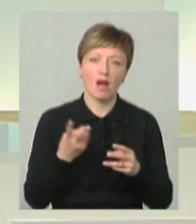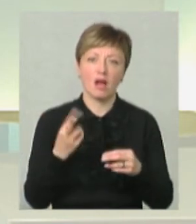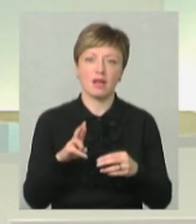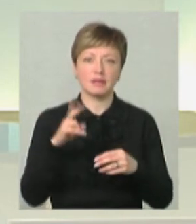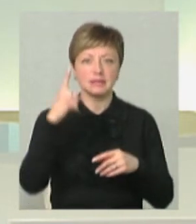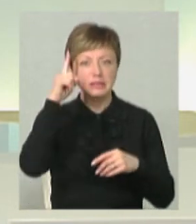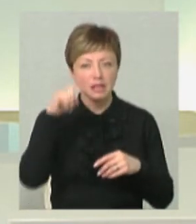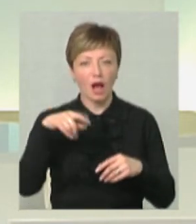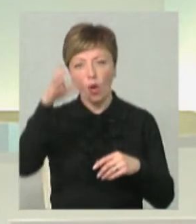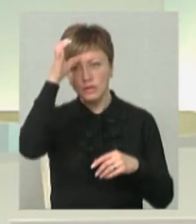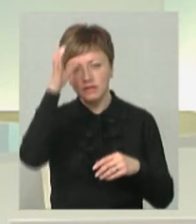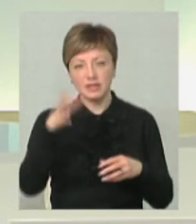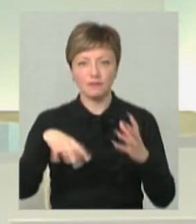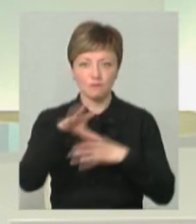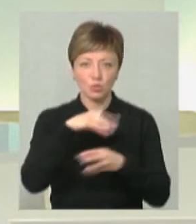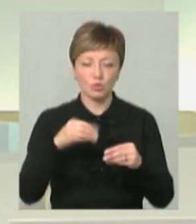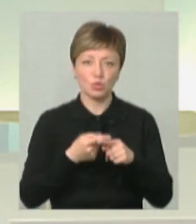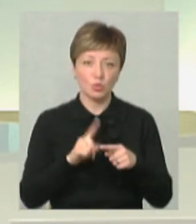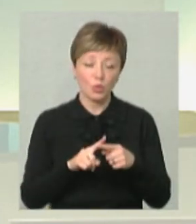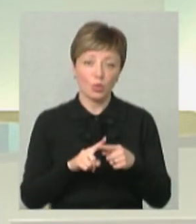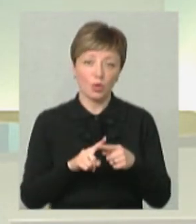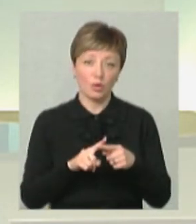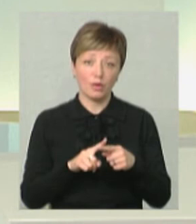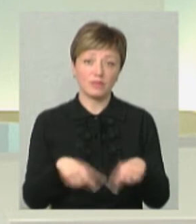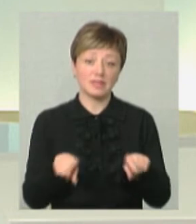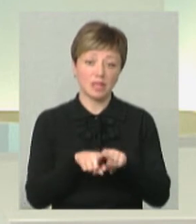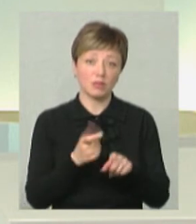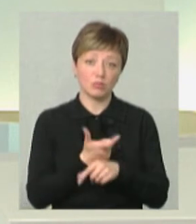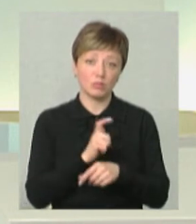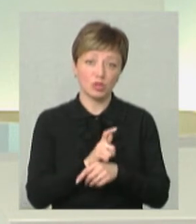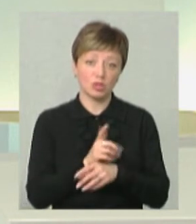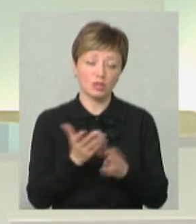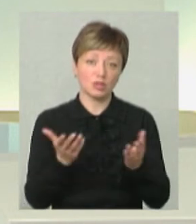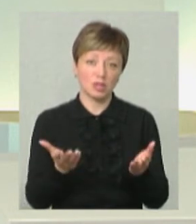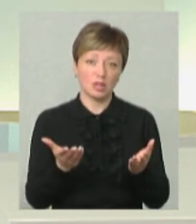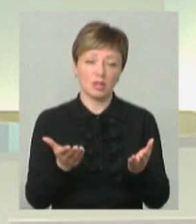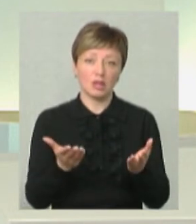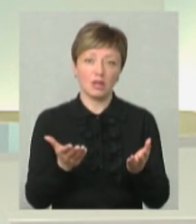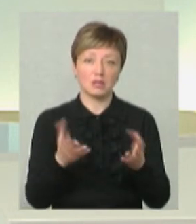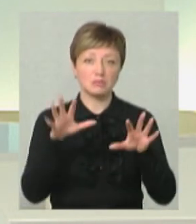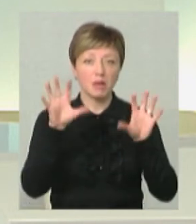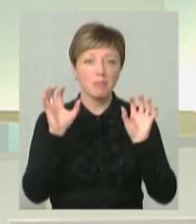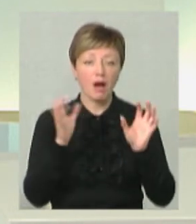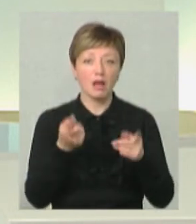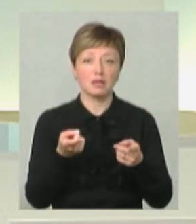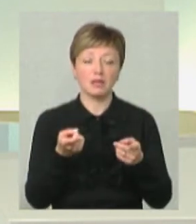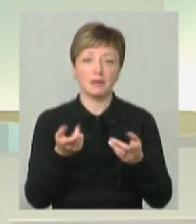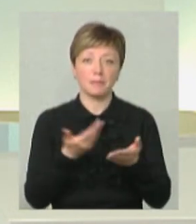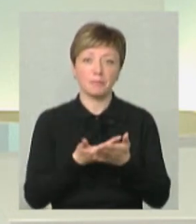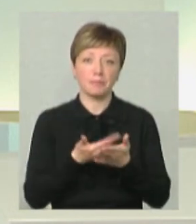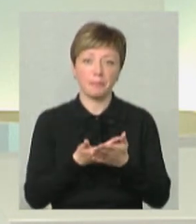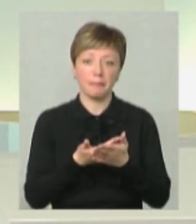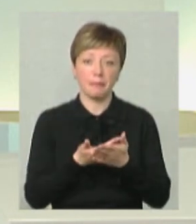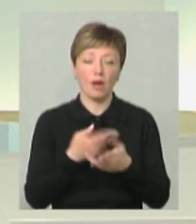знань, освіти, того всього, вони все-таки більш безпосередні, і вони будуть сприймати, ну, скажімо,